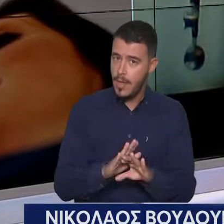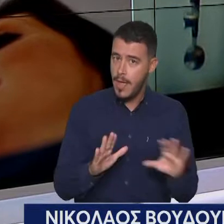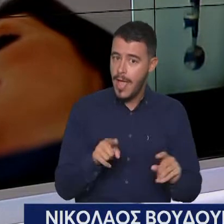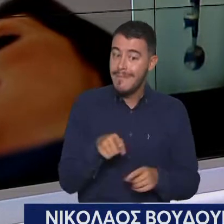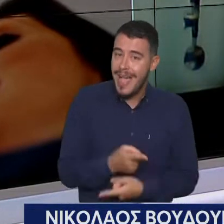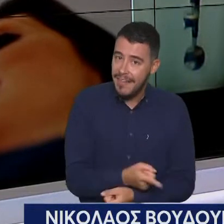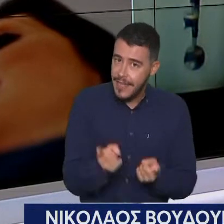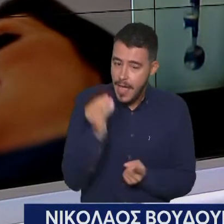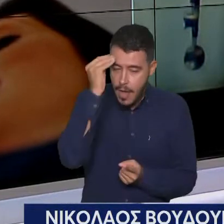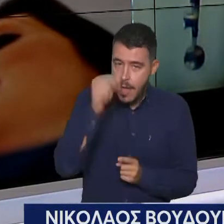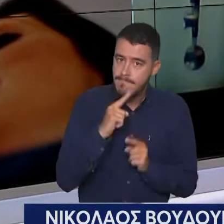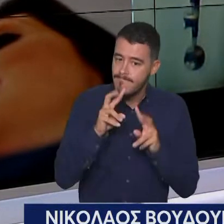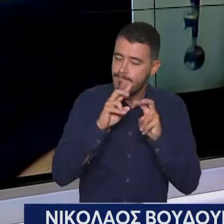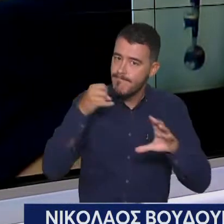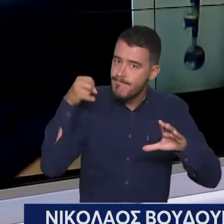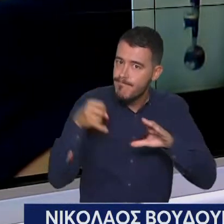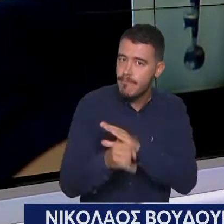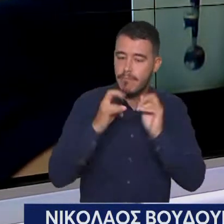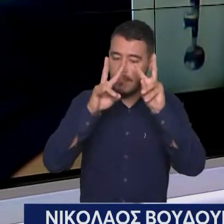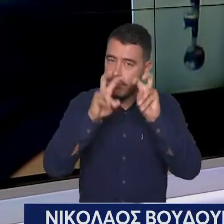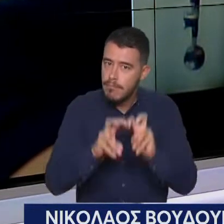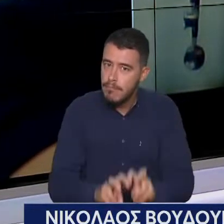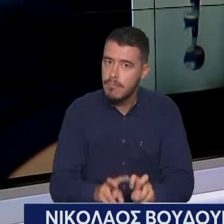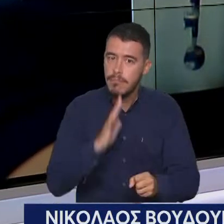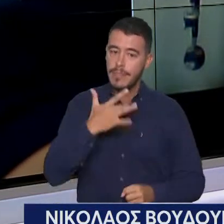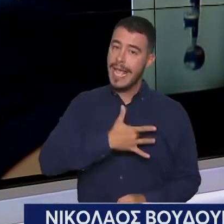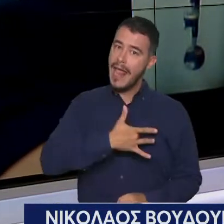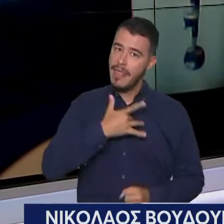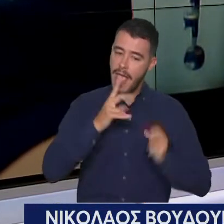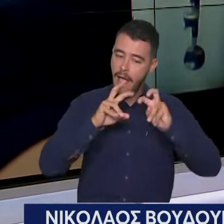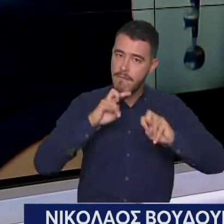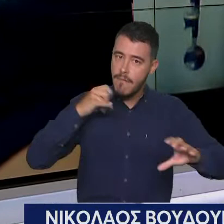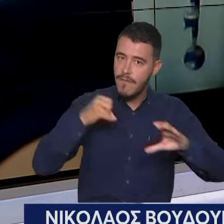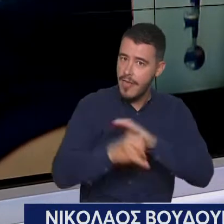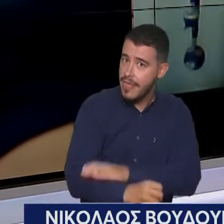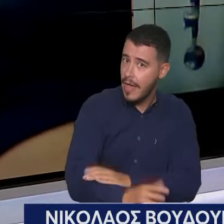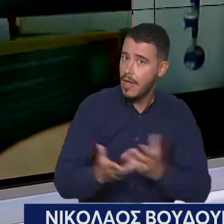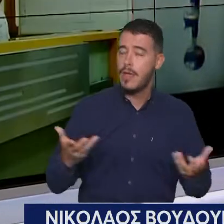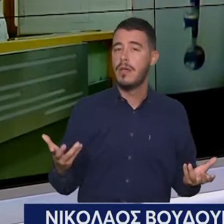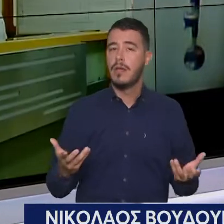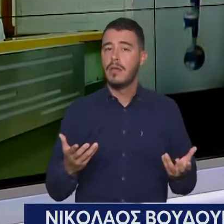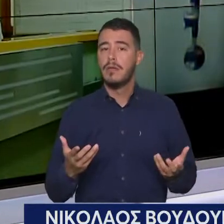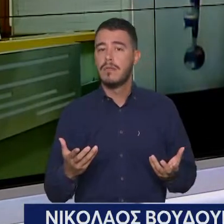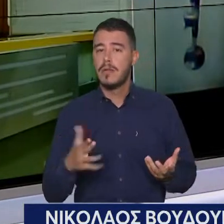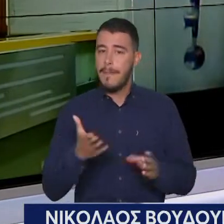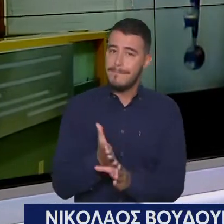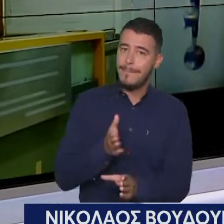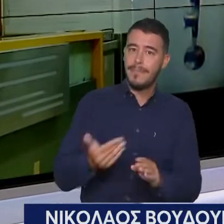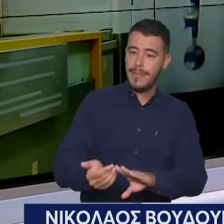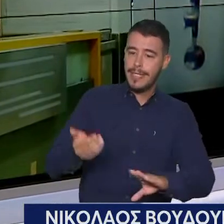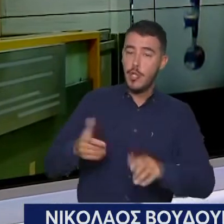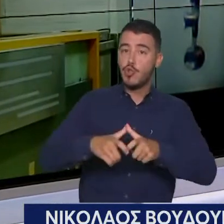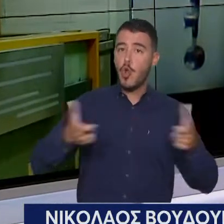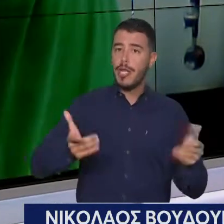ειδικός έλεγχος. Ένας καρδιολογικός έλεγχος και βεβαίως πάντα πριν ξεκίνησε ένα σχολείο πρέπει να ελέγχουμε και τα